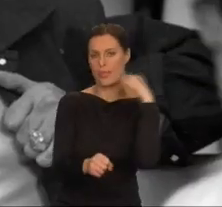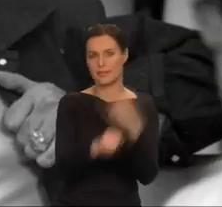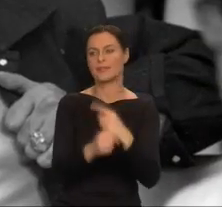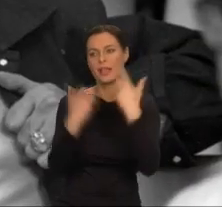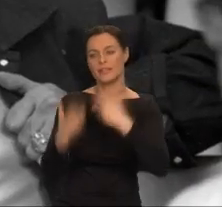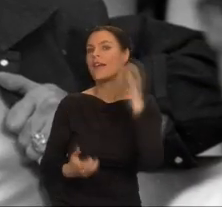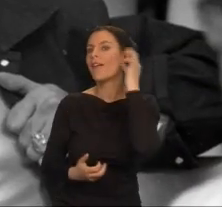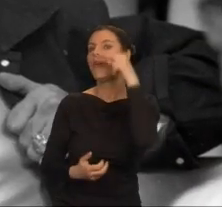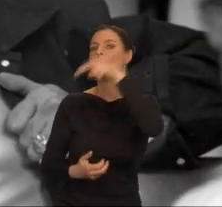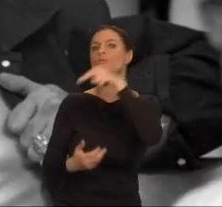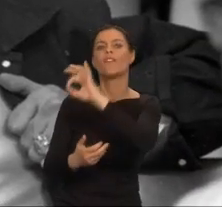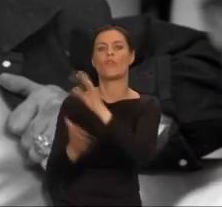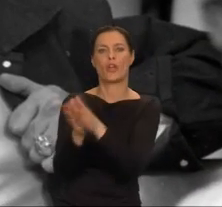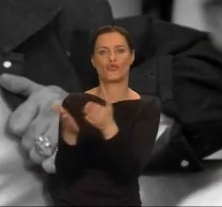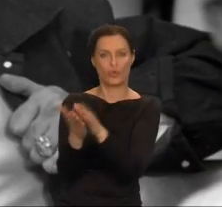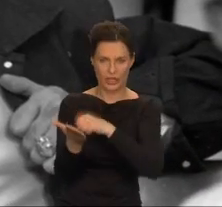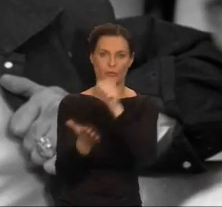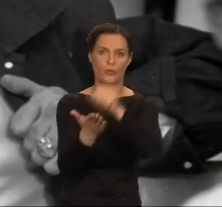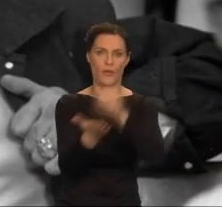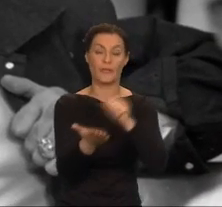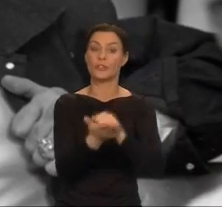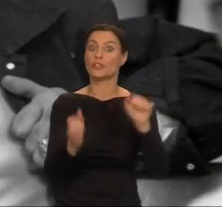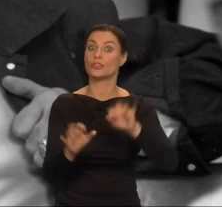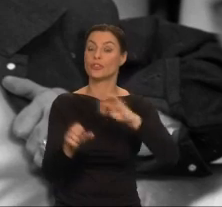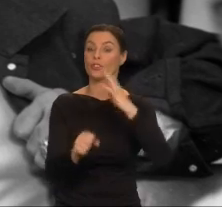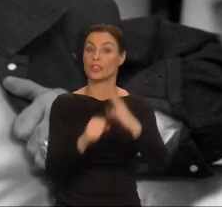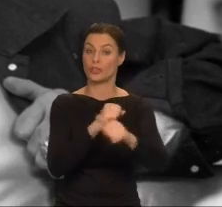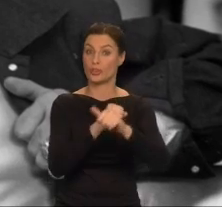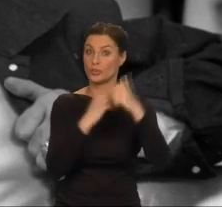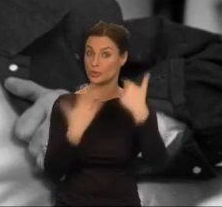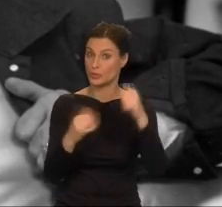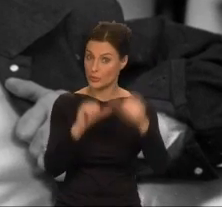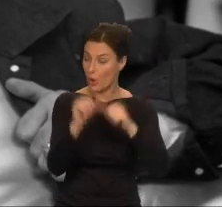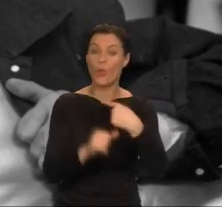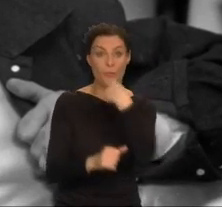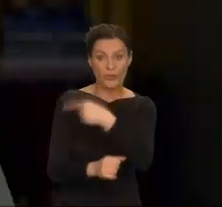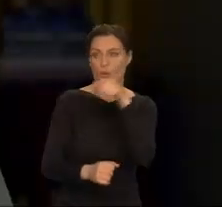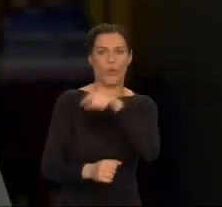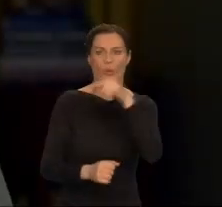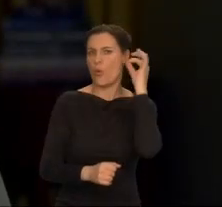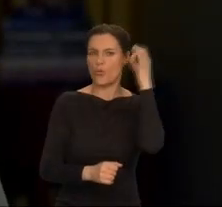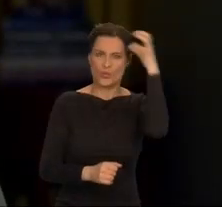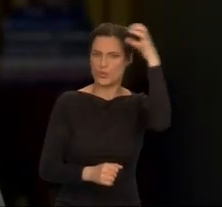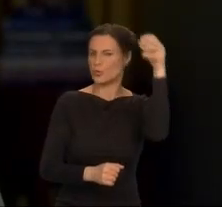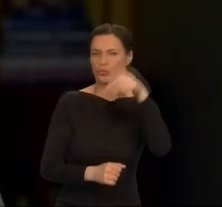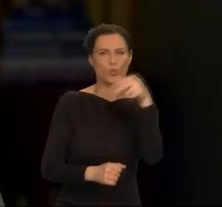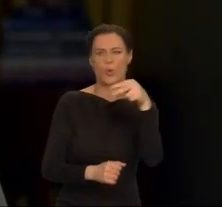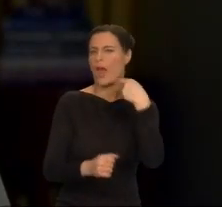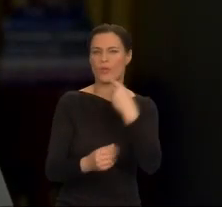W roku 1966 powiedział mi o nowej autorce, która jego zdaniem jest znakomita.